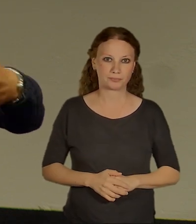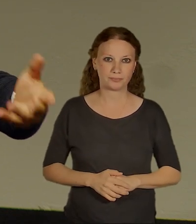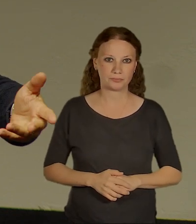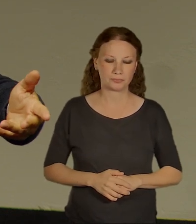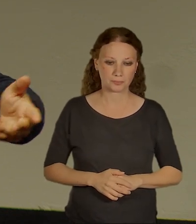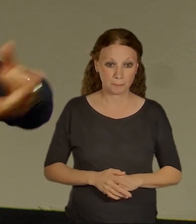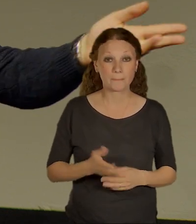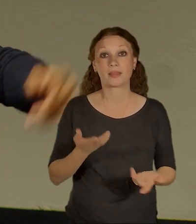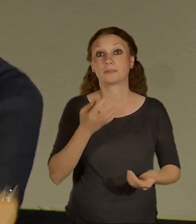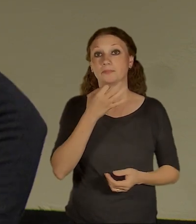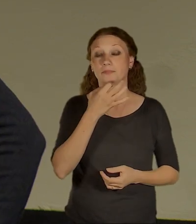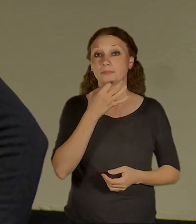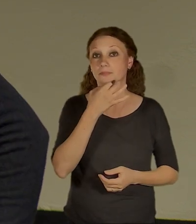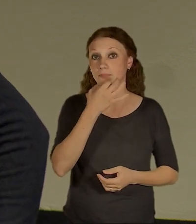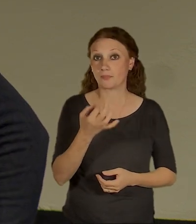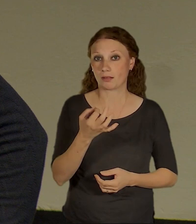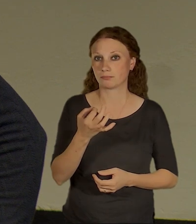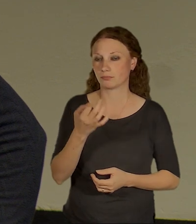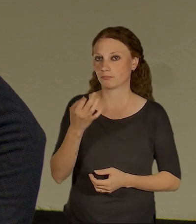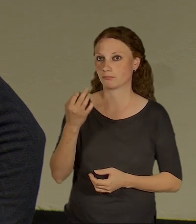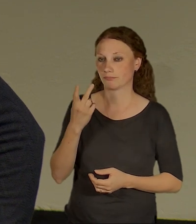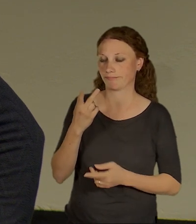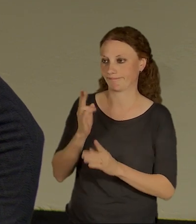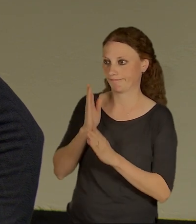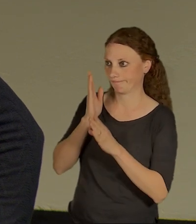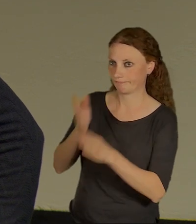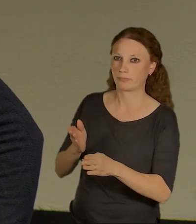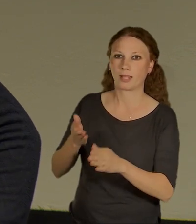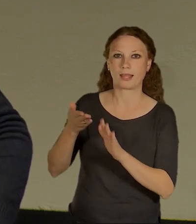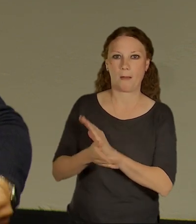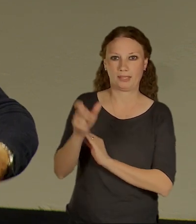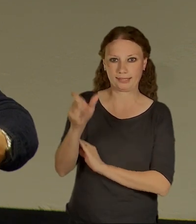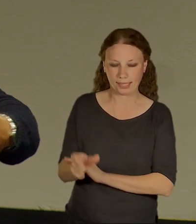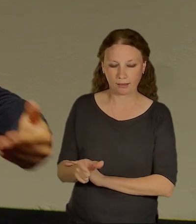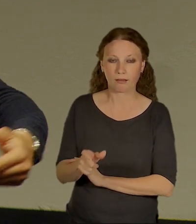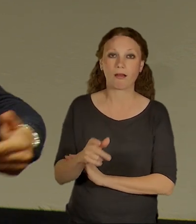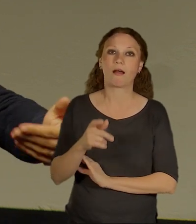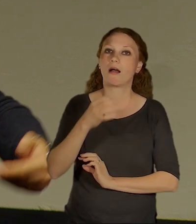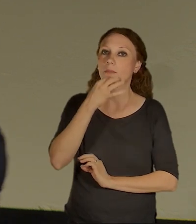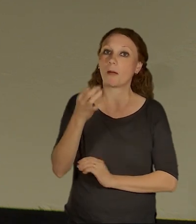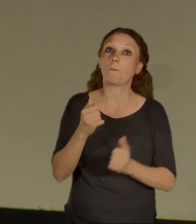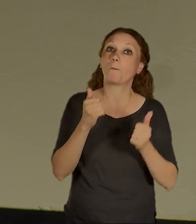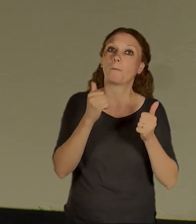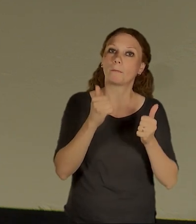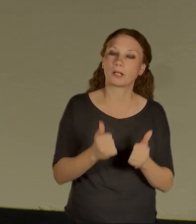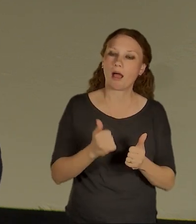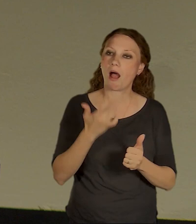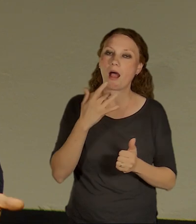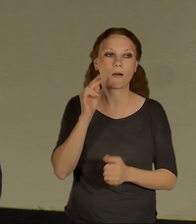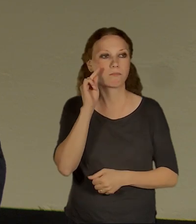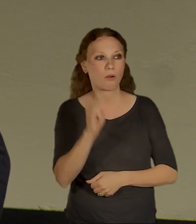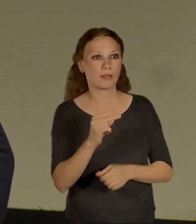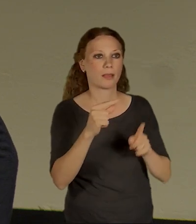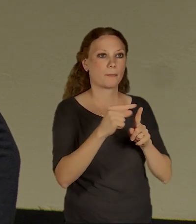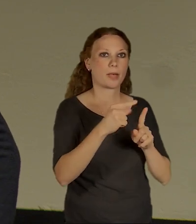Jak Praha, je to otázka tedy samozřejmě na pana náměstka, jak Praha přistupuje k těm P plus R. Jaká je